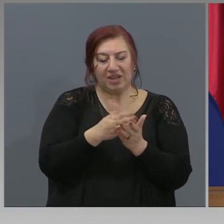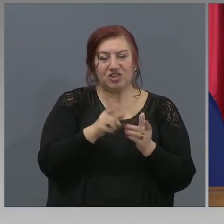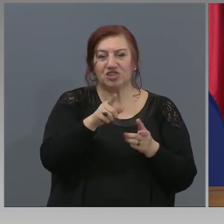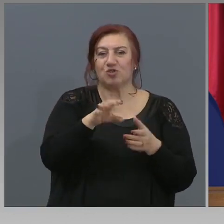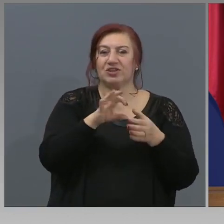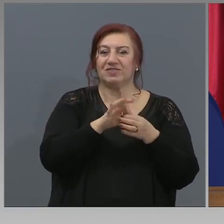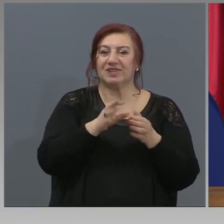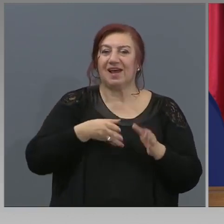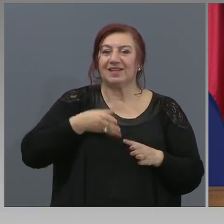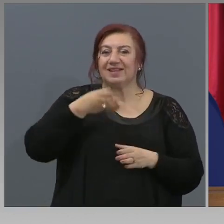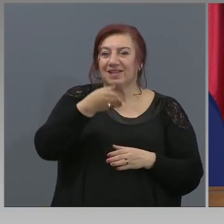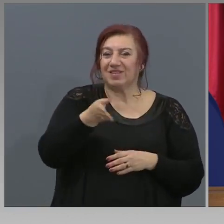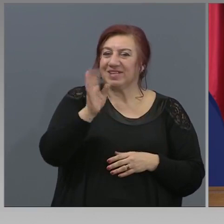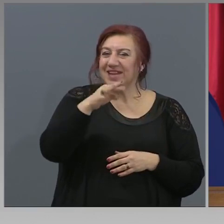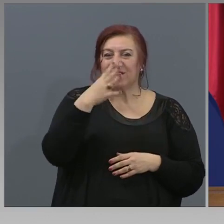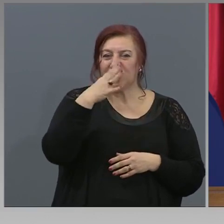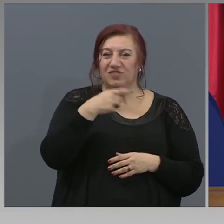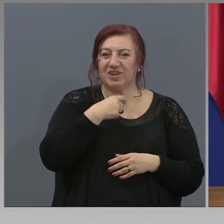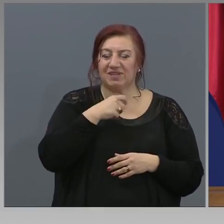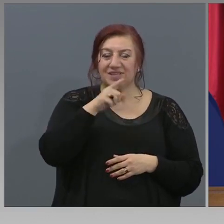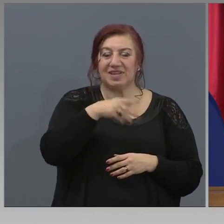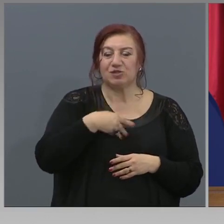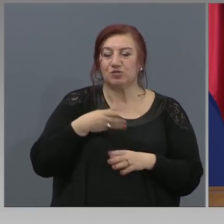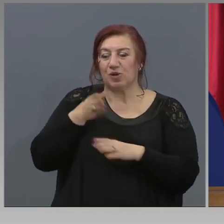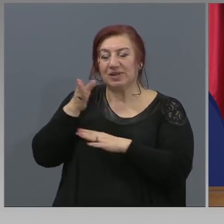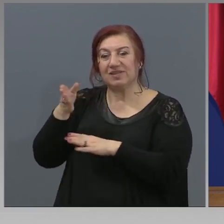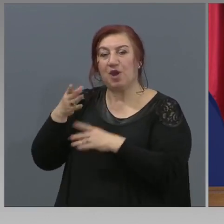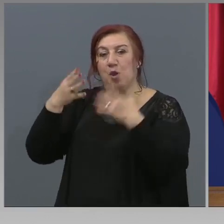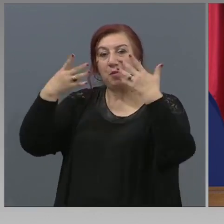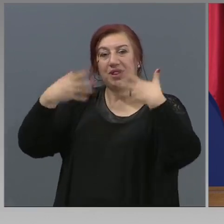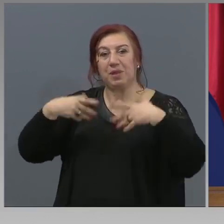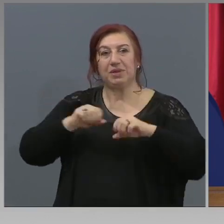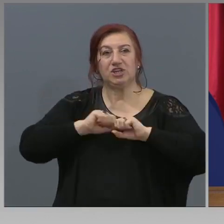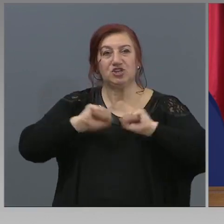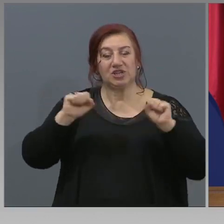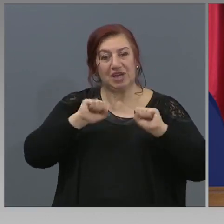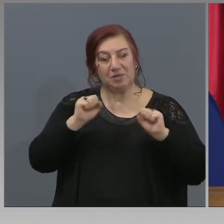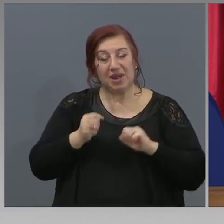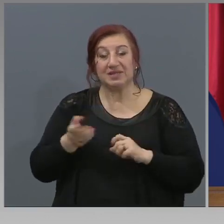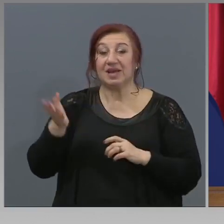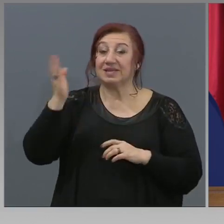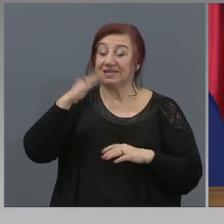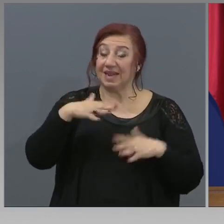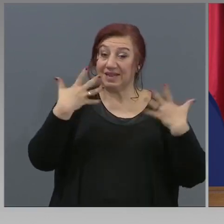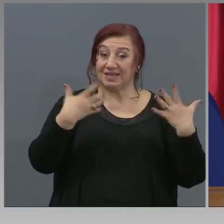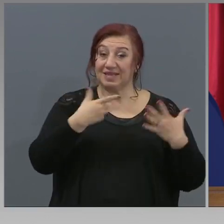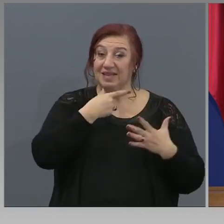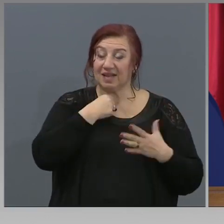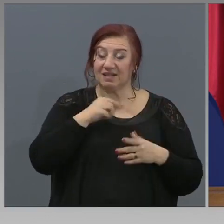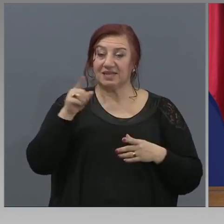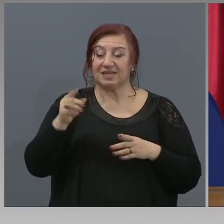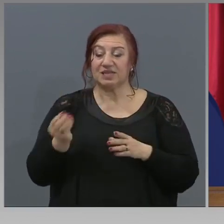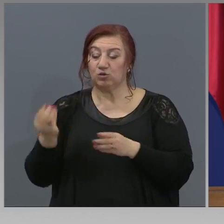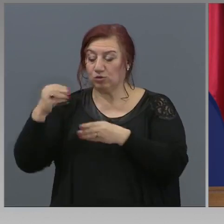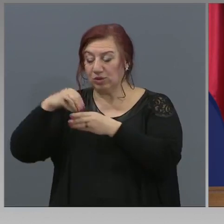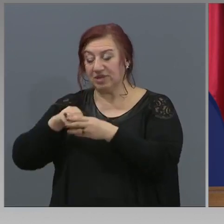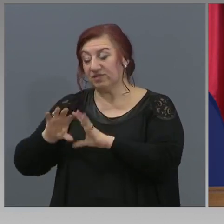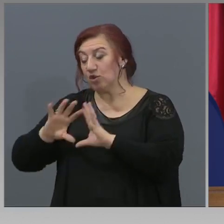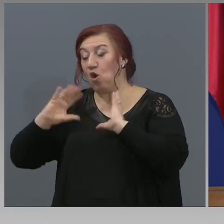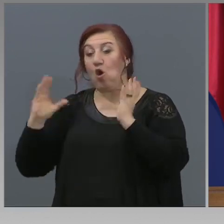кандидатстване. След четвърти клас тези, които кандидатстват в математически гимназии, след десети клас тези, които са в обединените